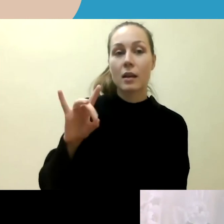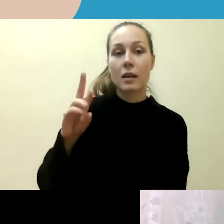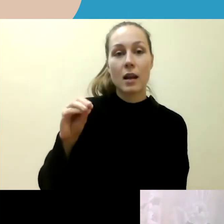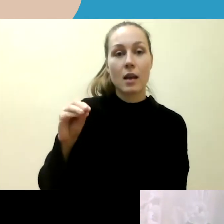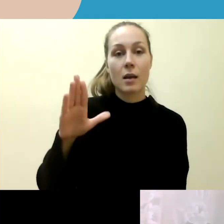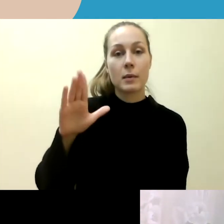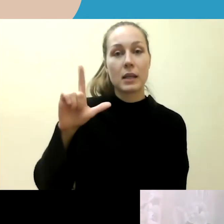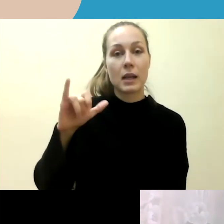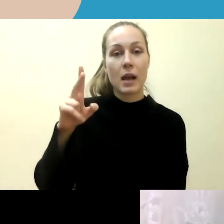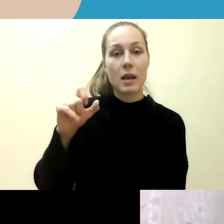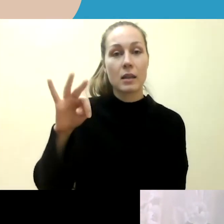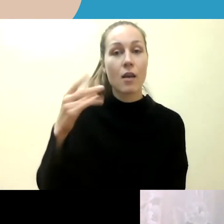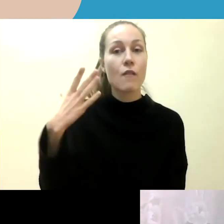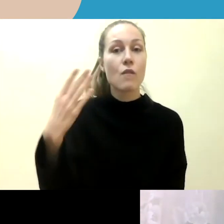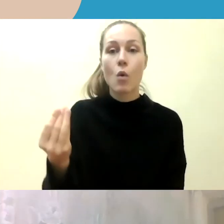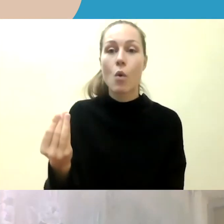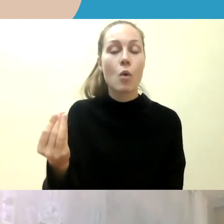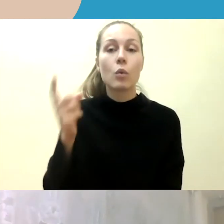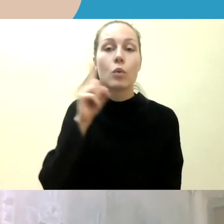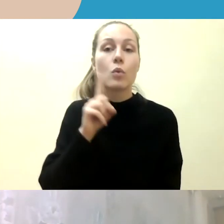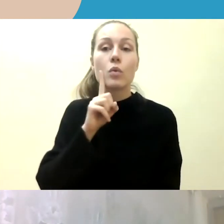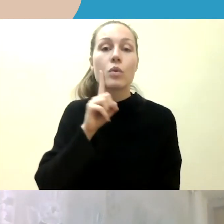koks iš jūsų pozicijų būtų lūkestas?